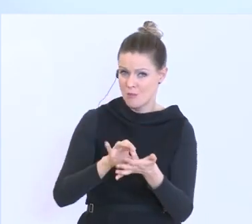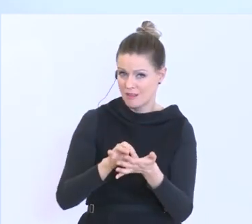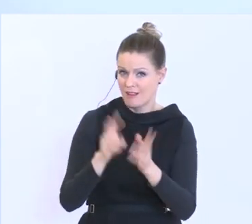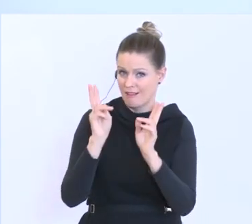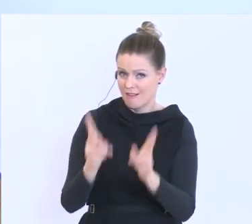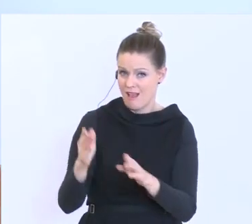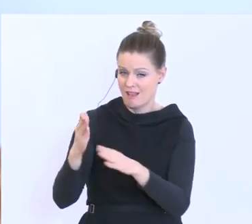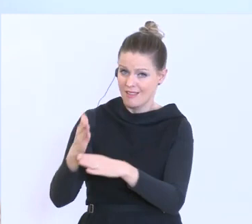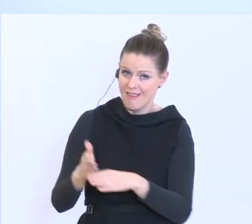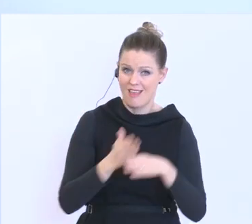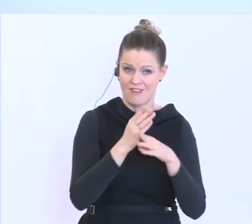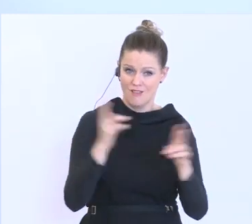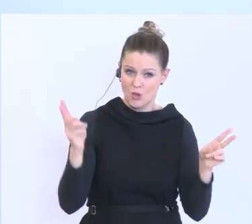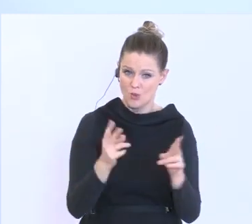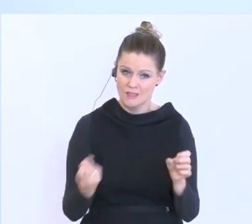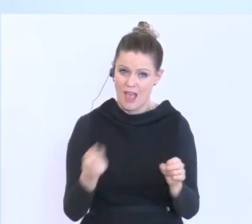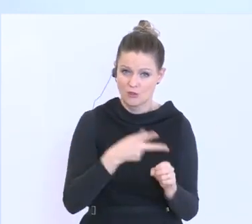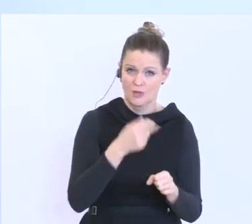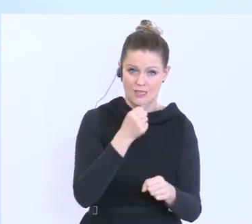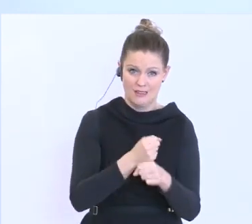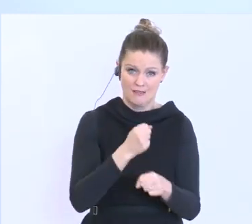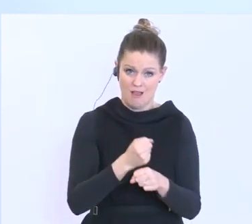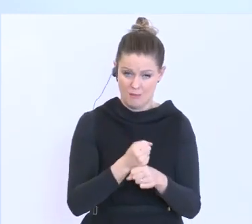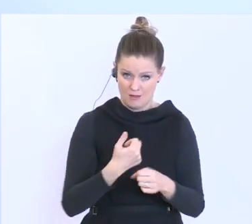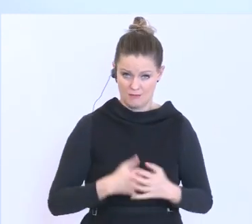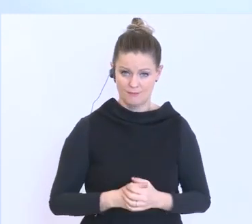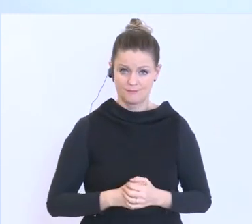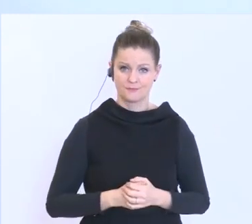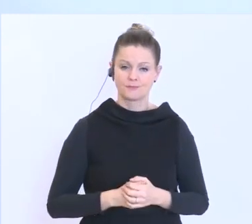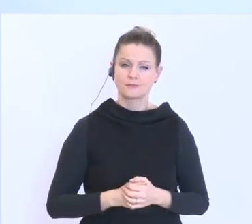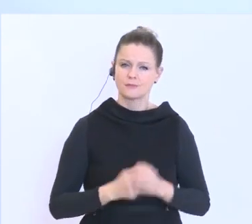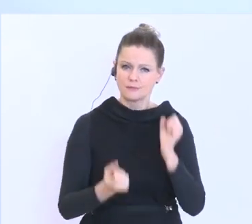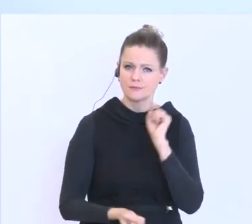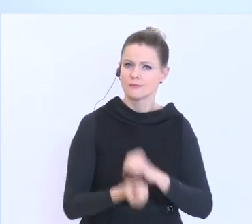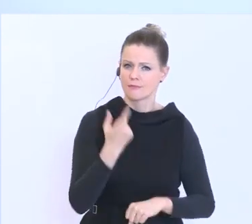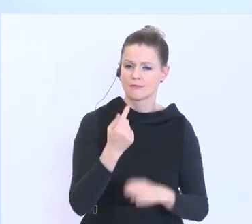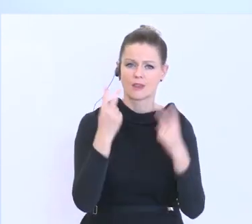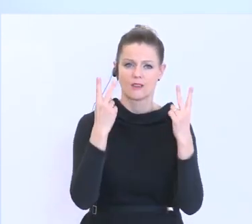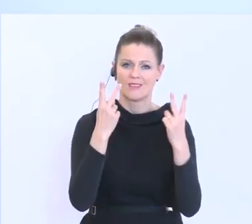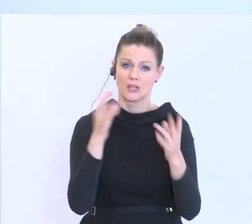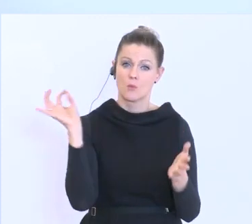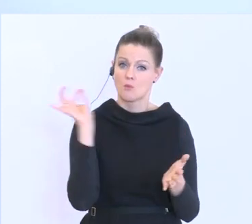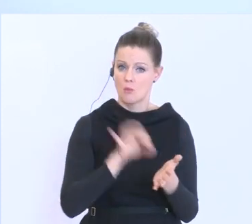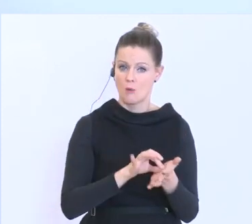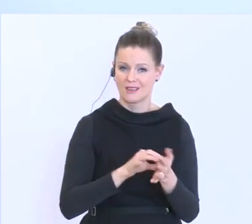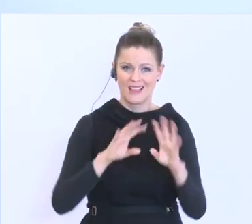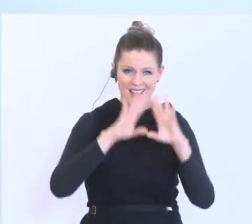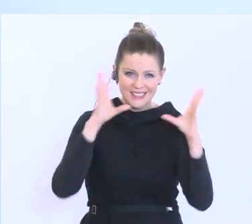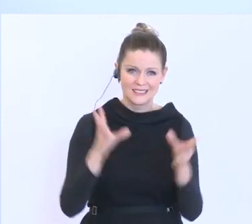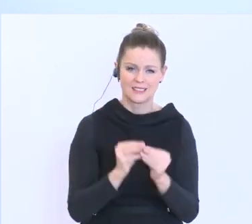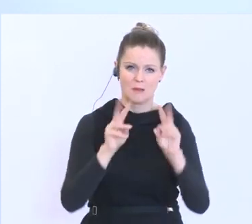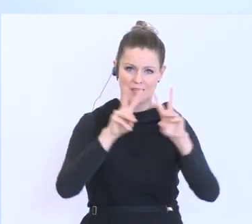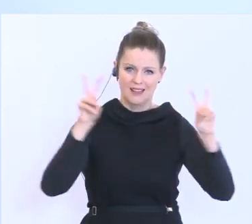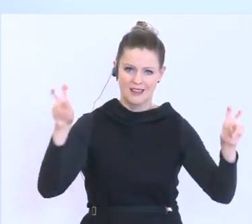Verfügung stehen, um hier kurzfristig entsprechend auch einzuspringen. Ganz besonders wichtig ist zurzeit auch das gesamte Thema